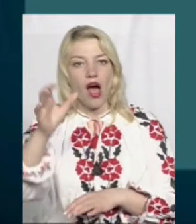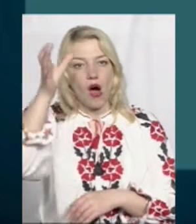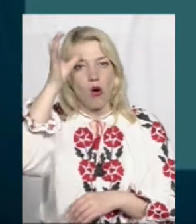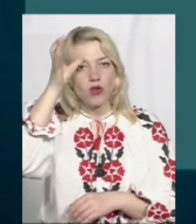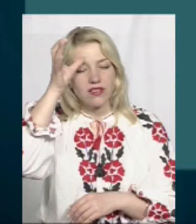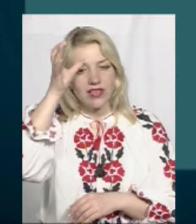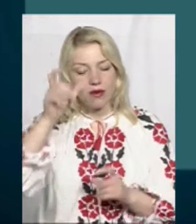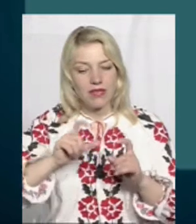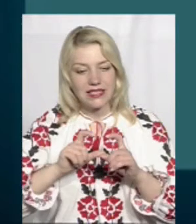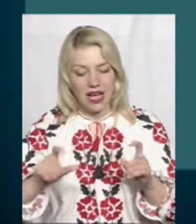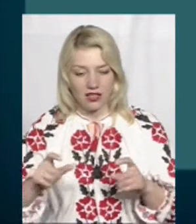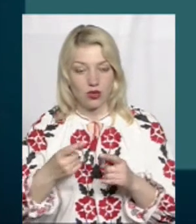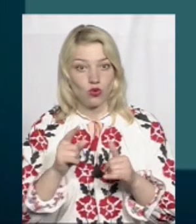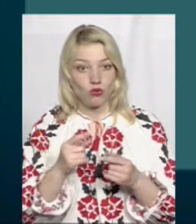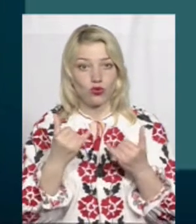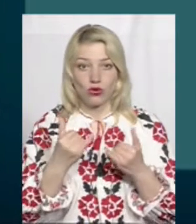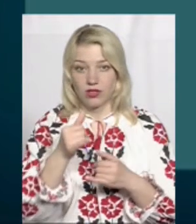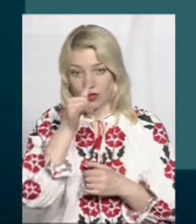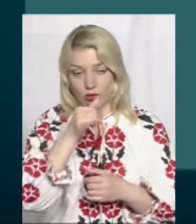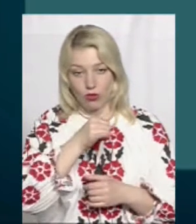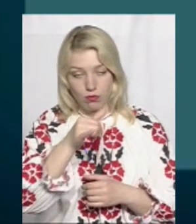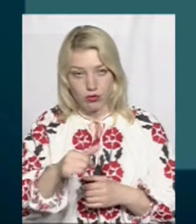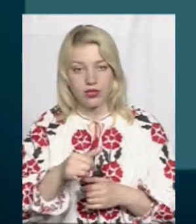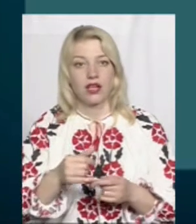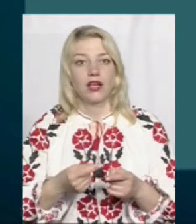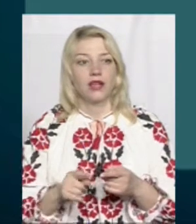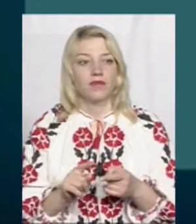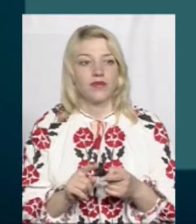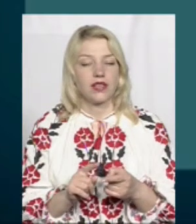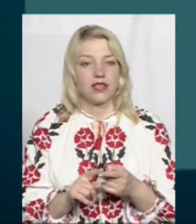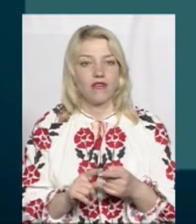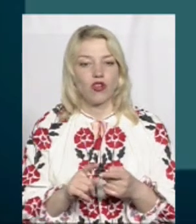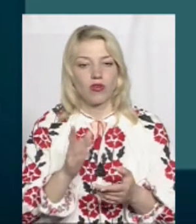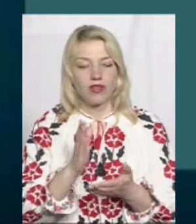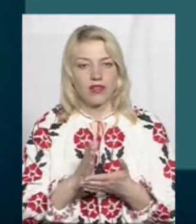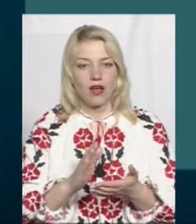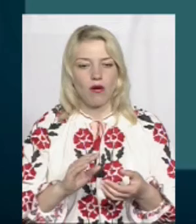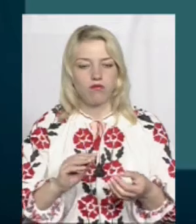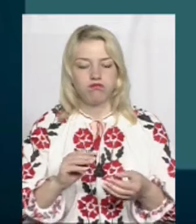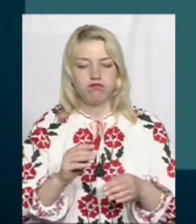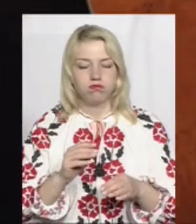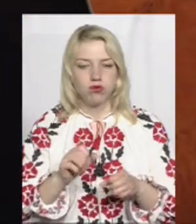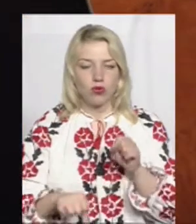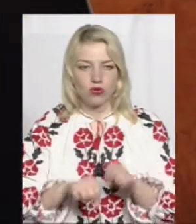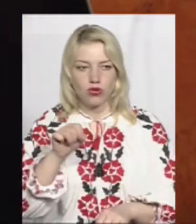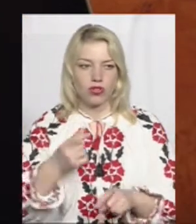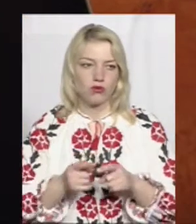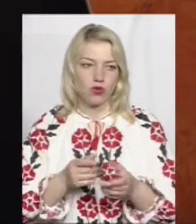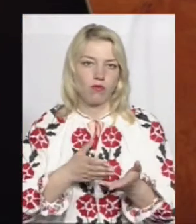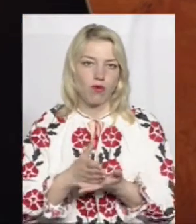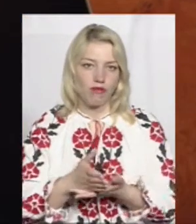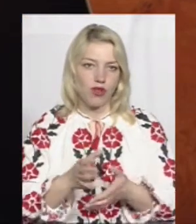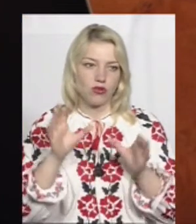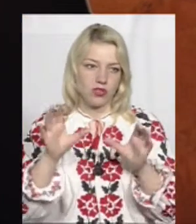сьогодні недопуск нещеплених дітей є порушенням цього профільного закону. Листи з